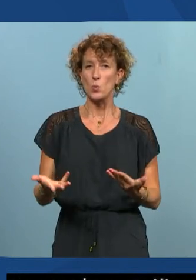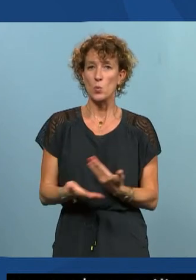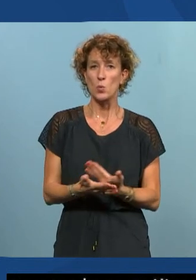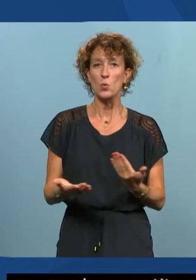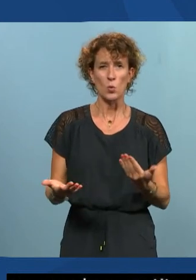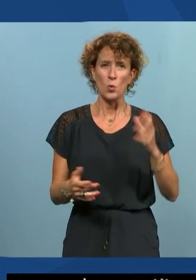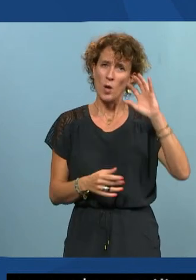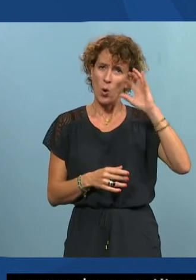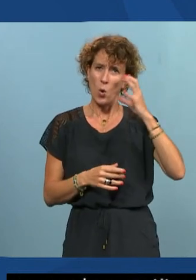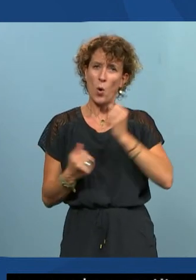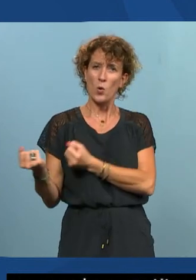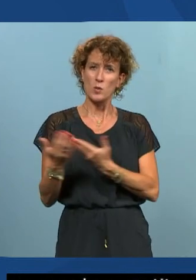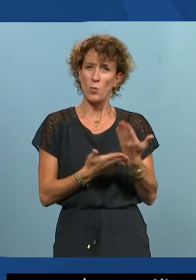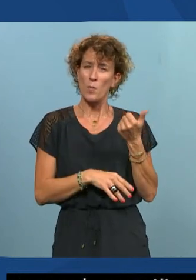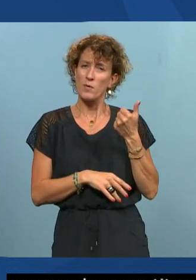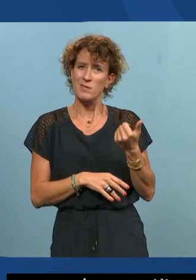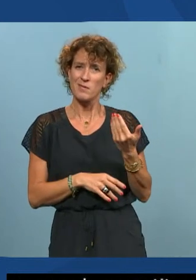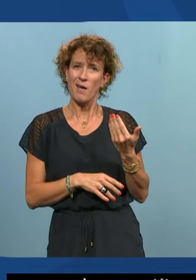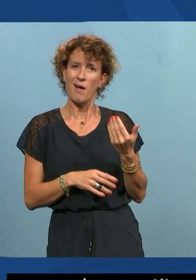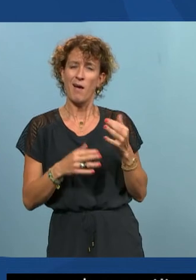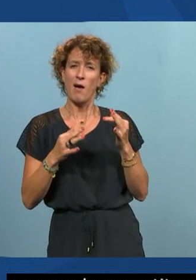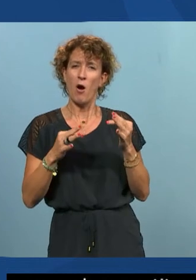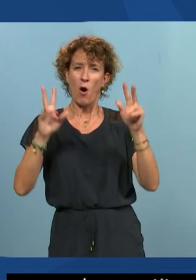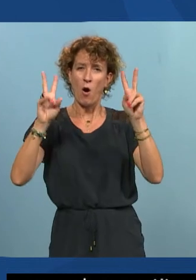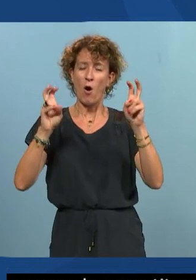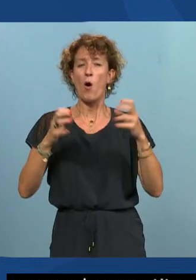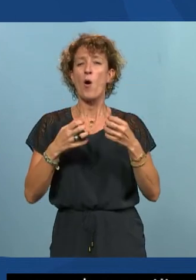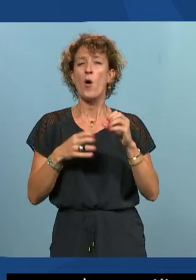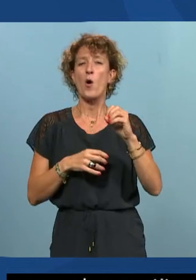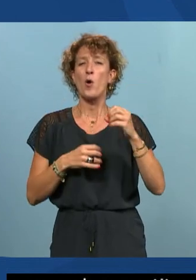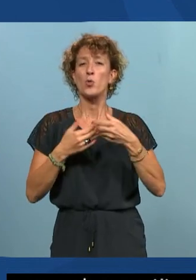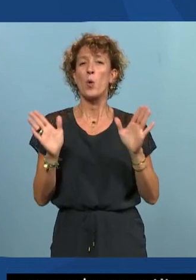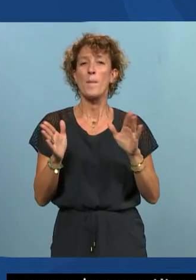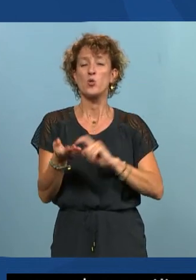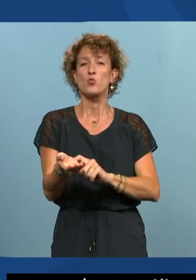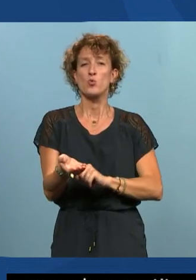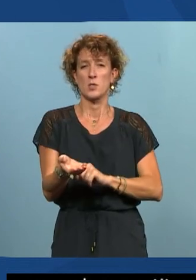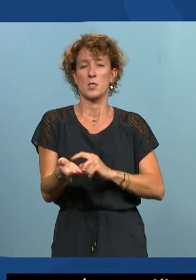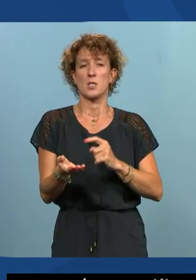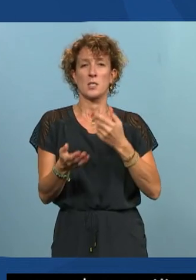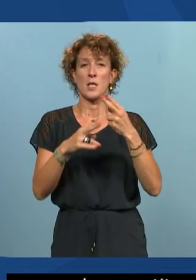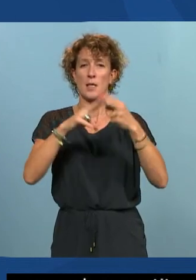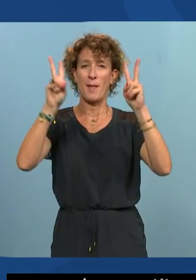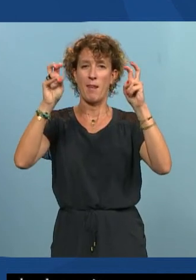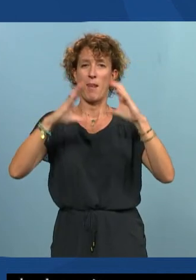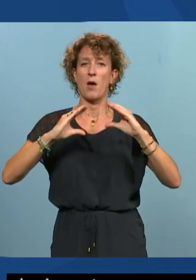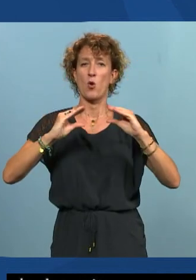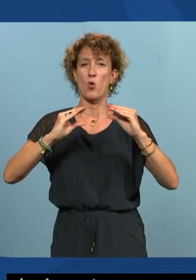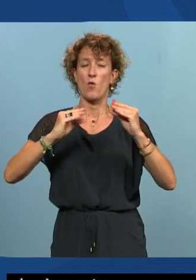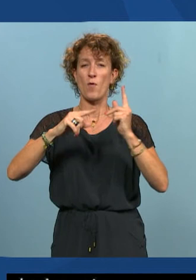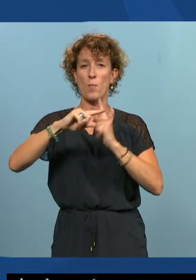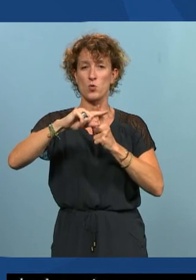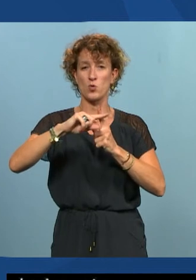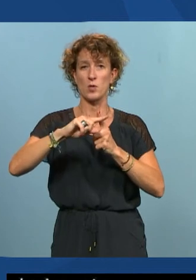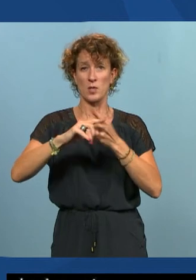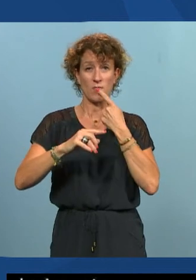propose un d'ailleurs en version open source qui s'appelle confort plus il porte bien son nom qui permet justement d'ajouter des